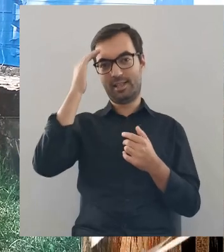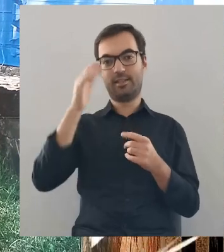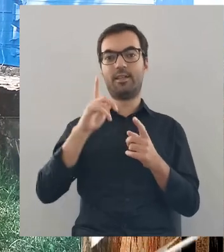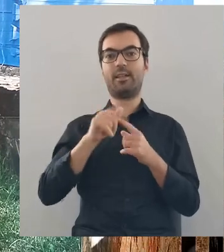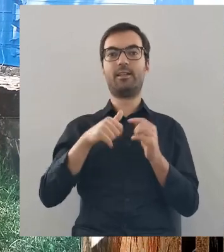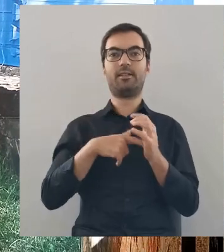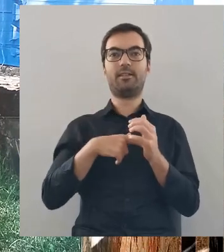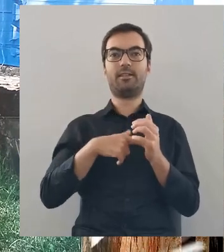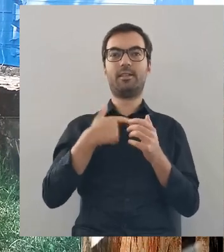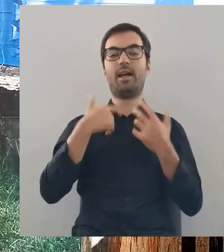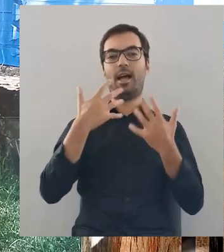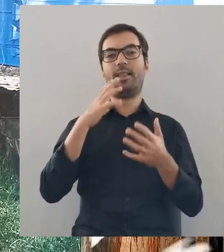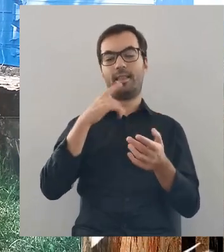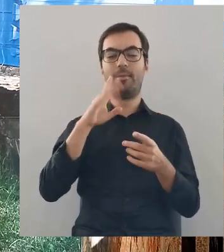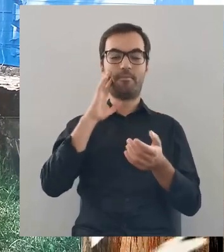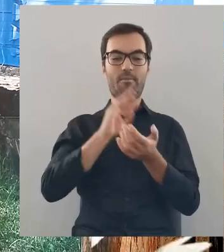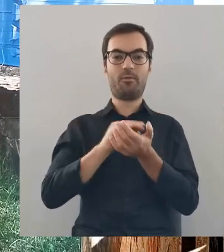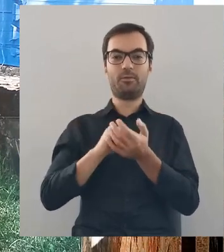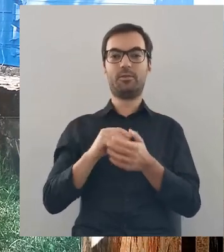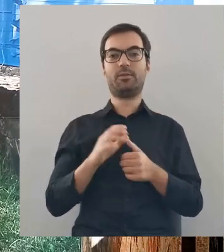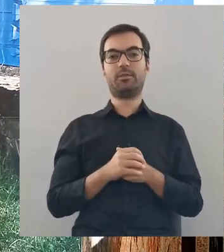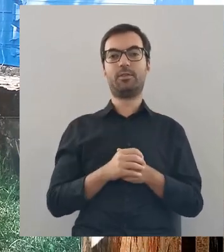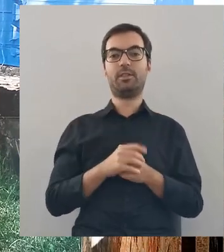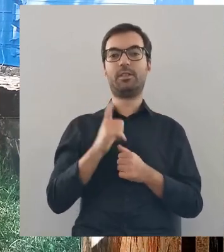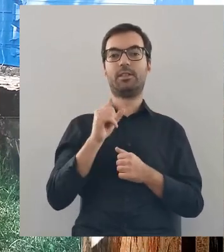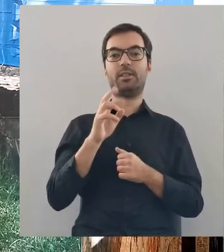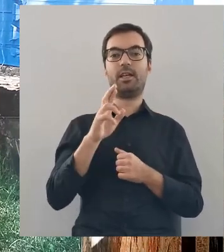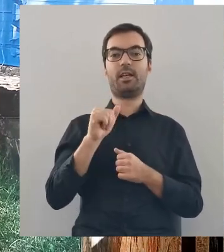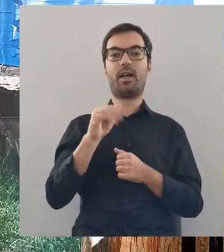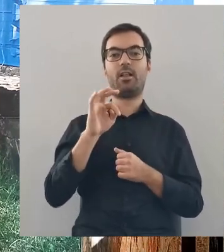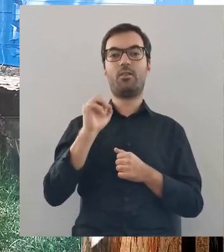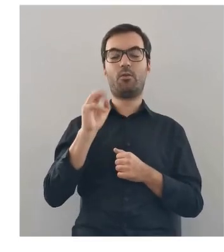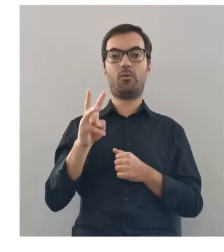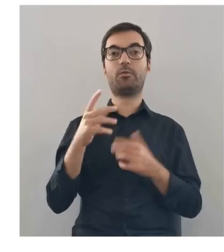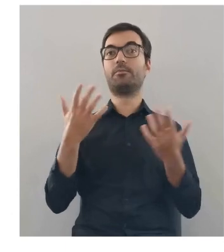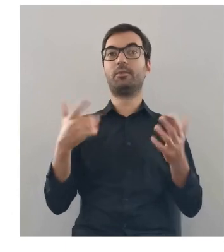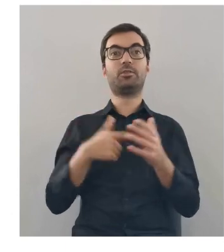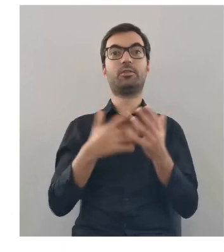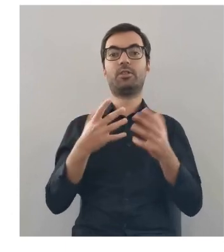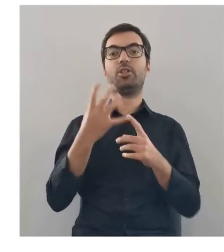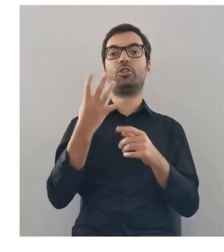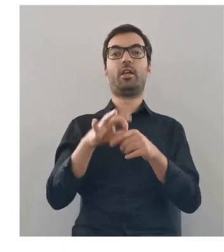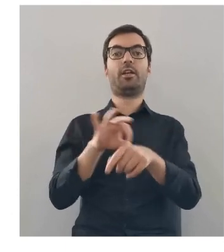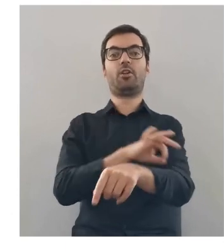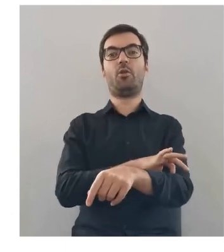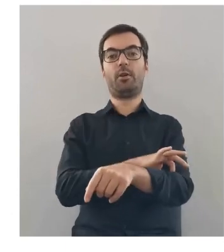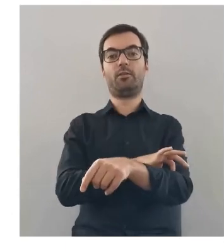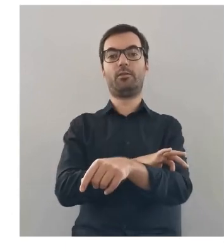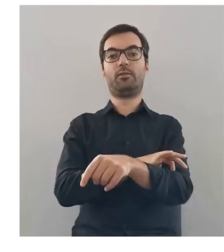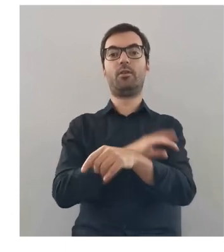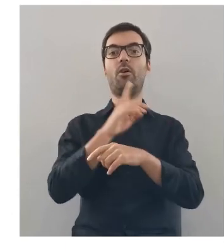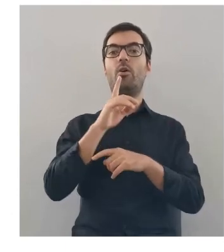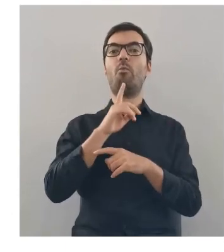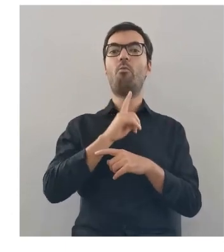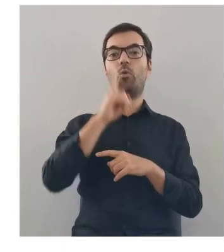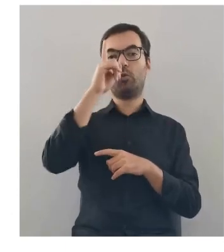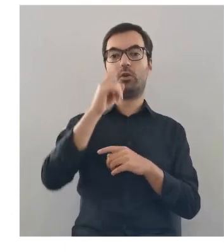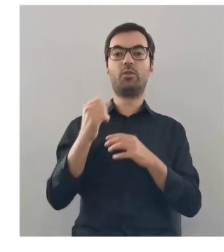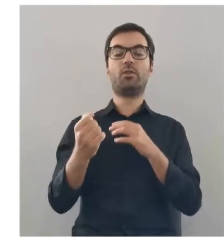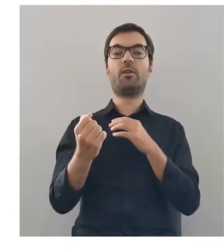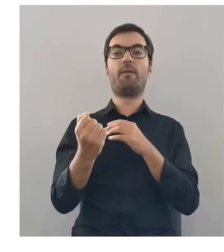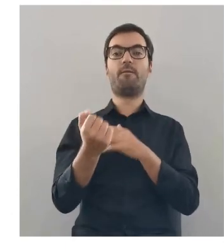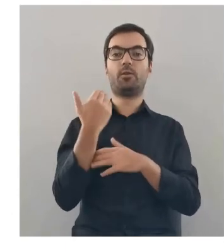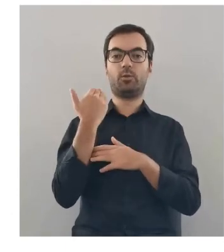znają, ale z przyjemnością ją przypomnę, Ceranów. To jest miejscowość, która leży 4 km na